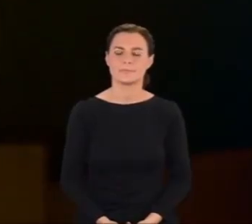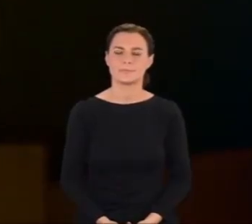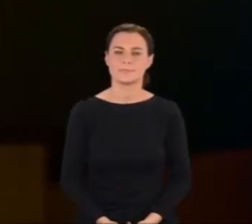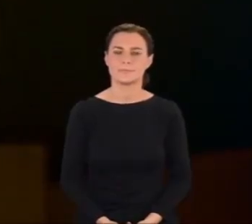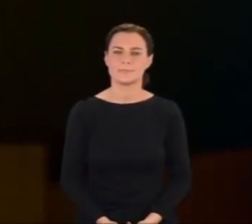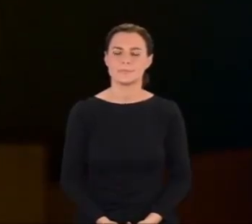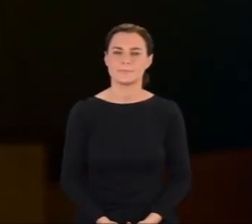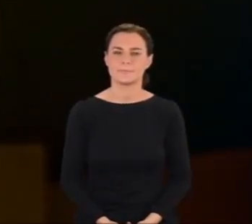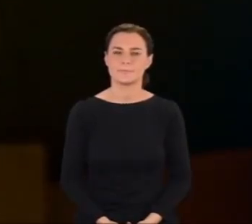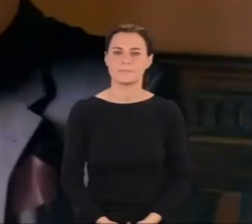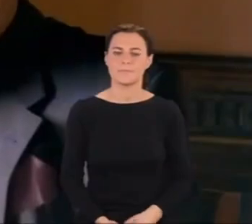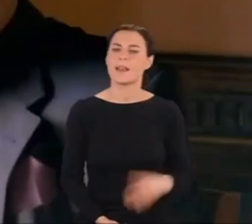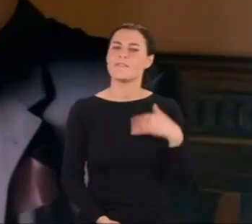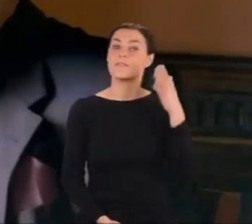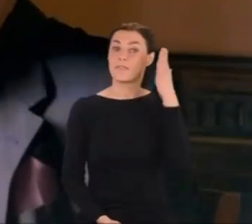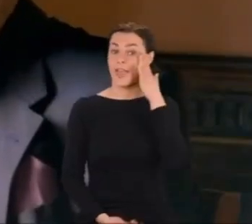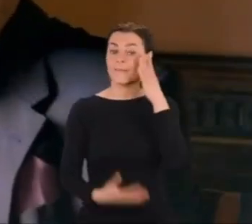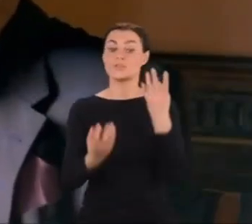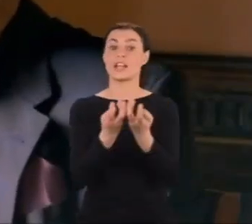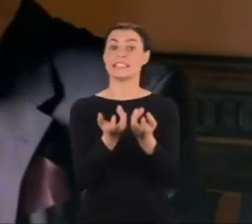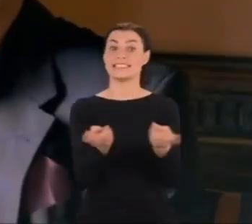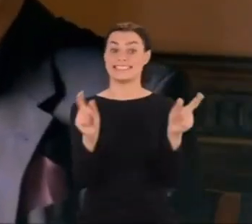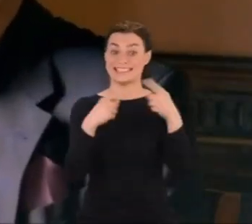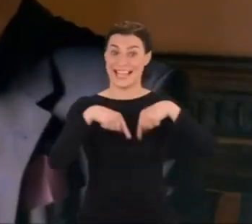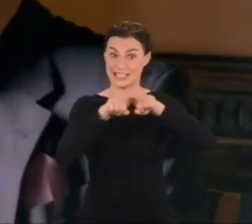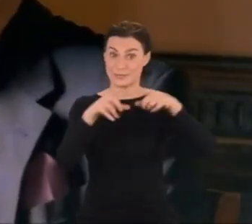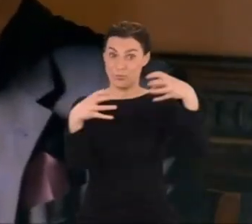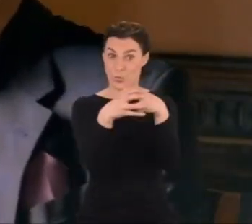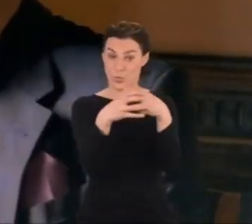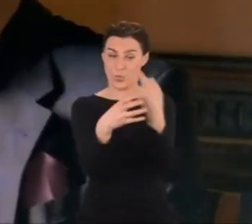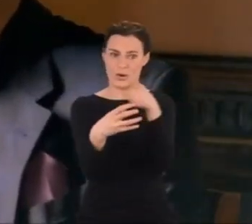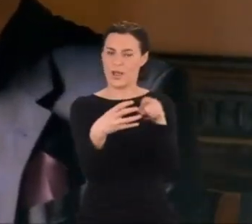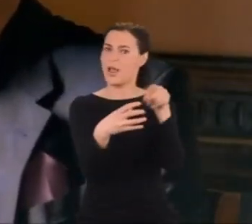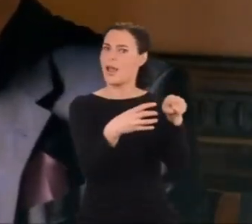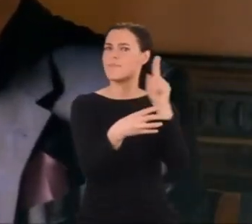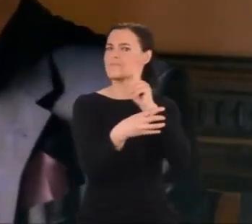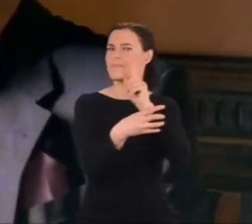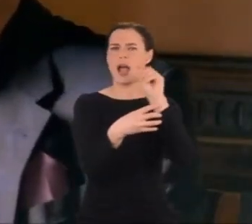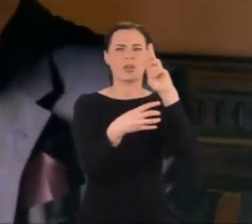Wiemy, że Majorana różnił się od innych fizyków. Czym?